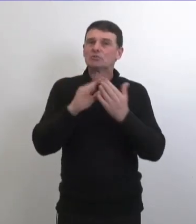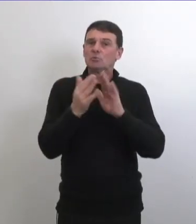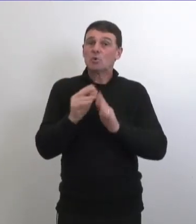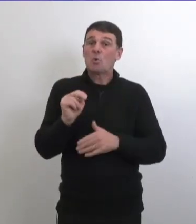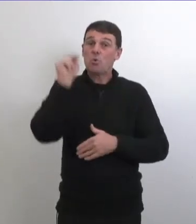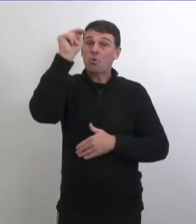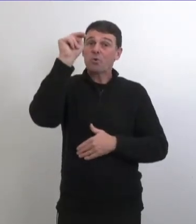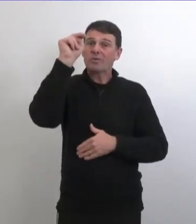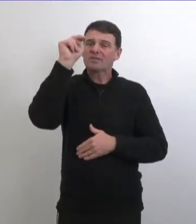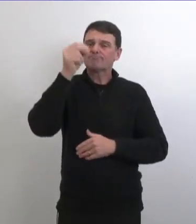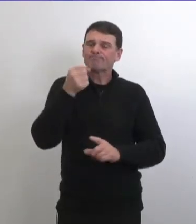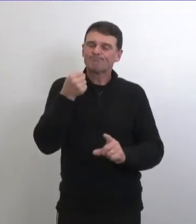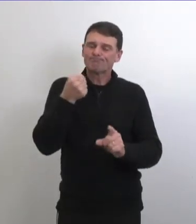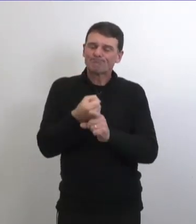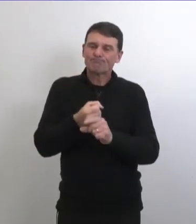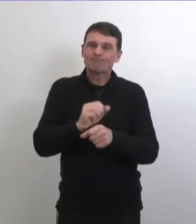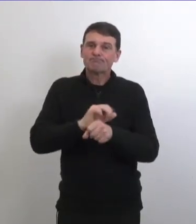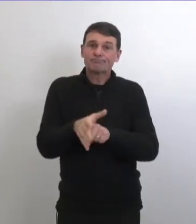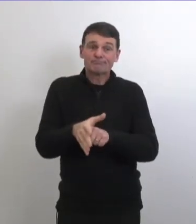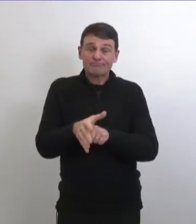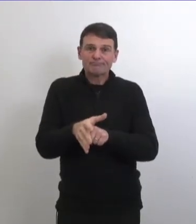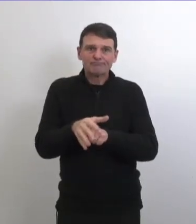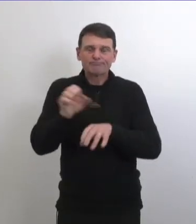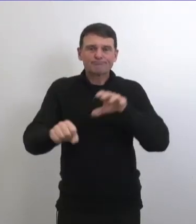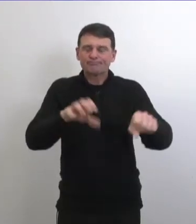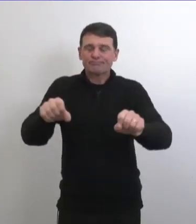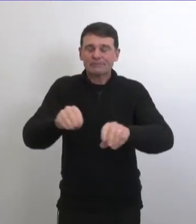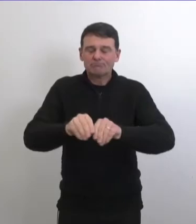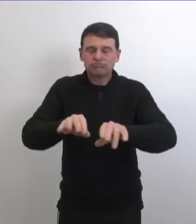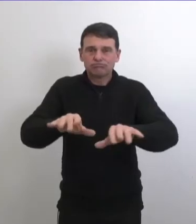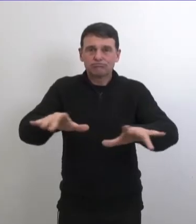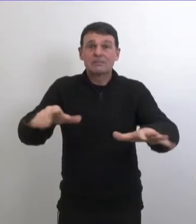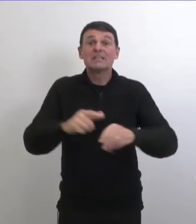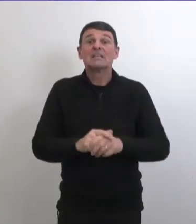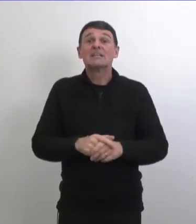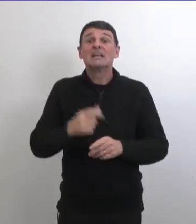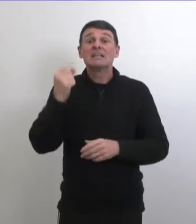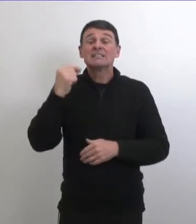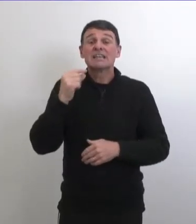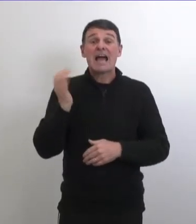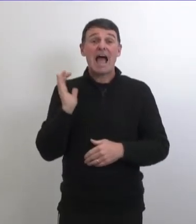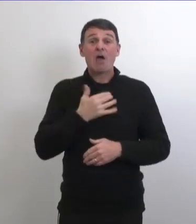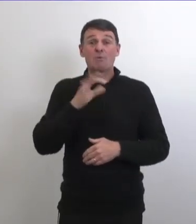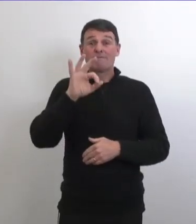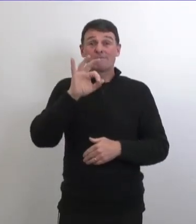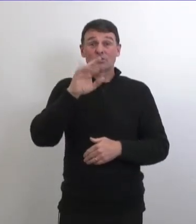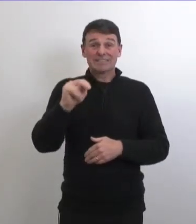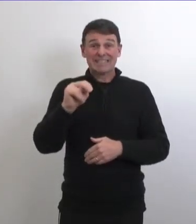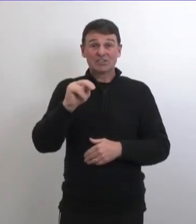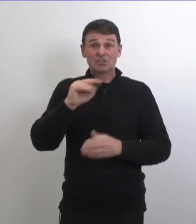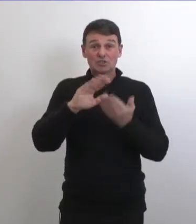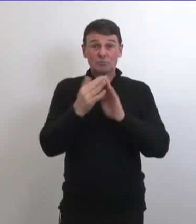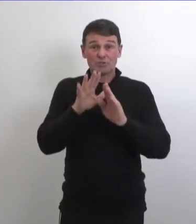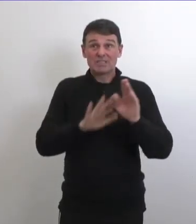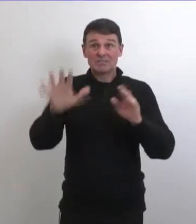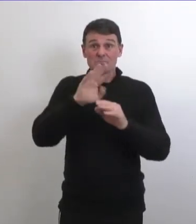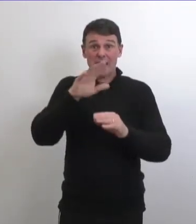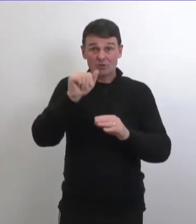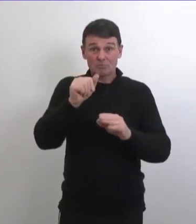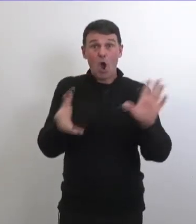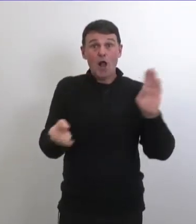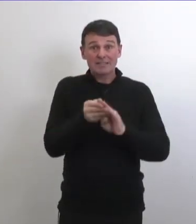communautés qui ont des foyers épidémiques dans le nord lorsqu'on examine certaines